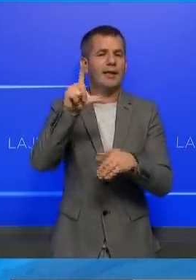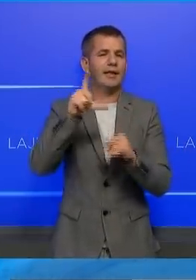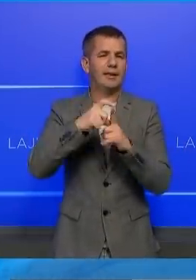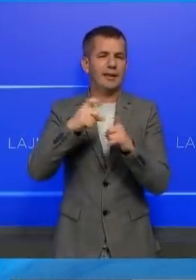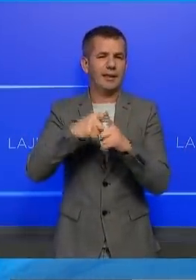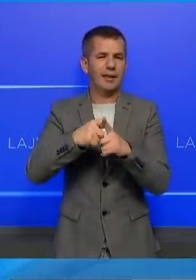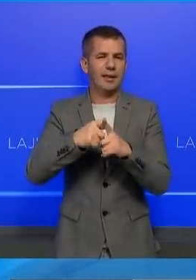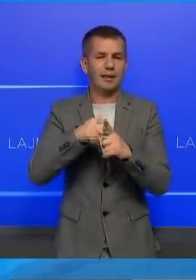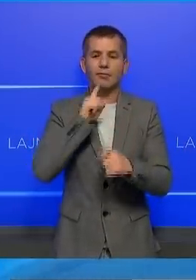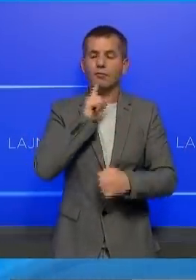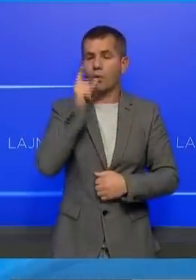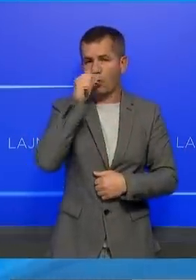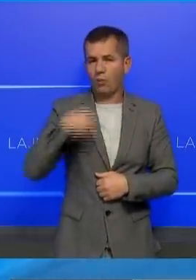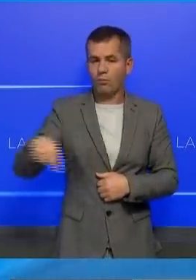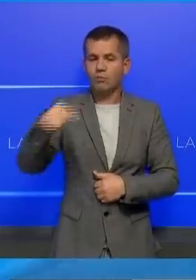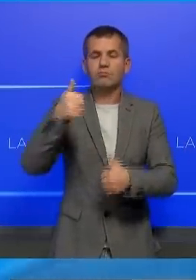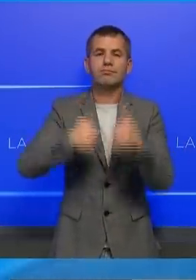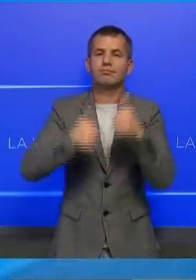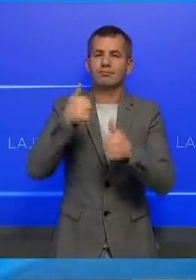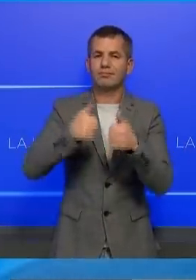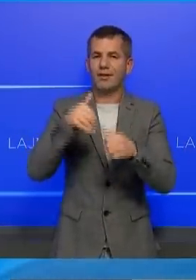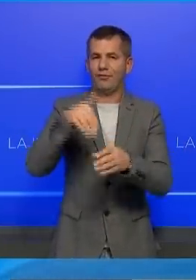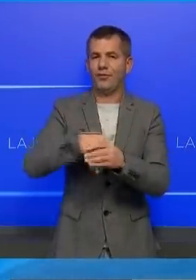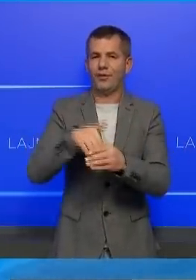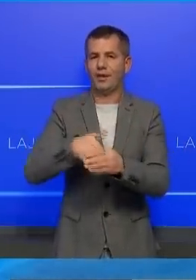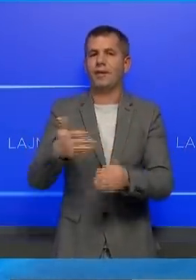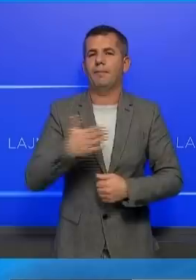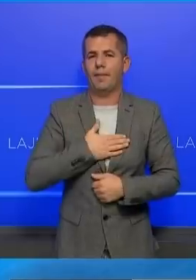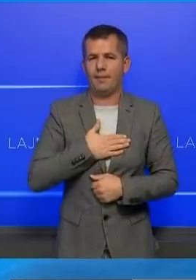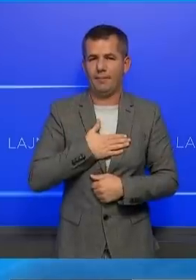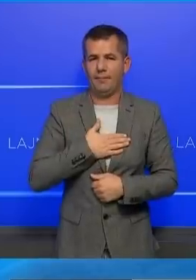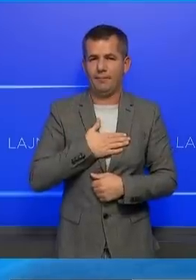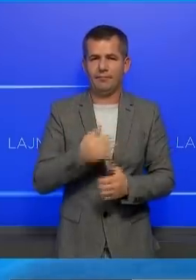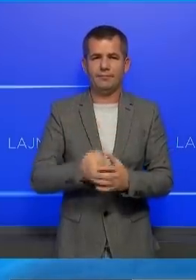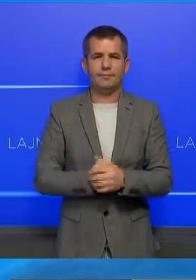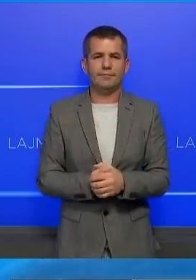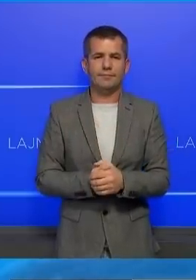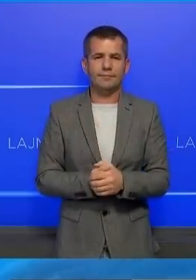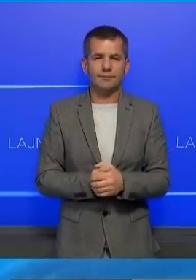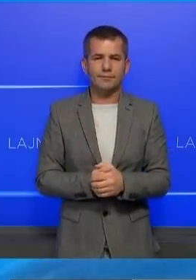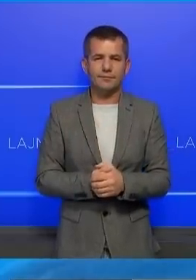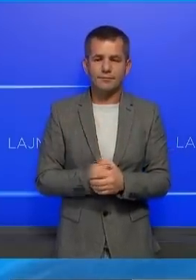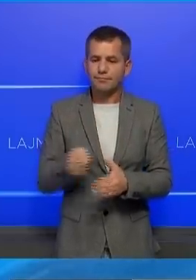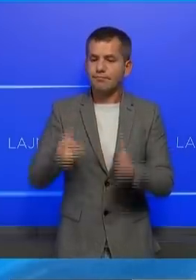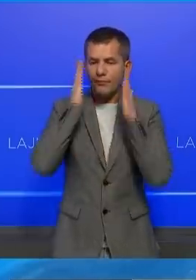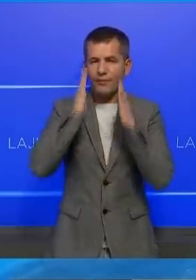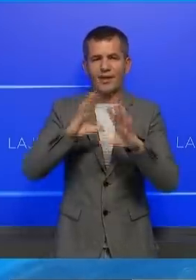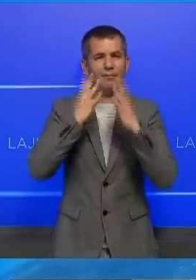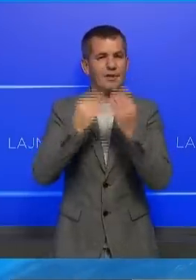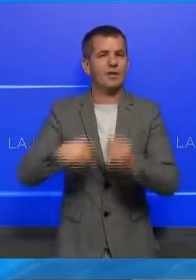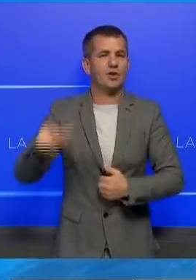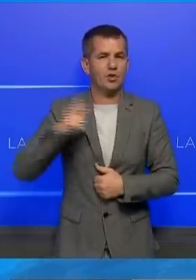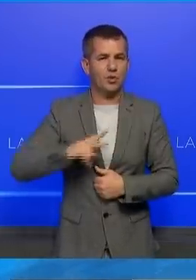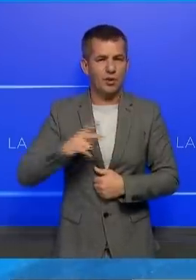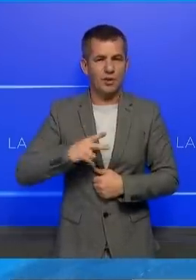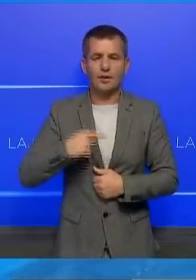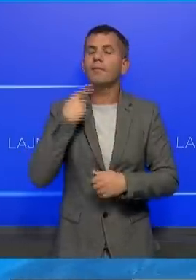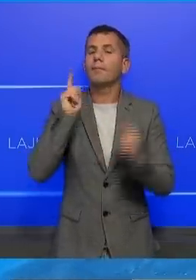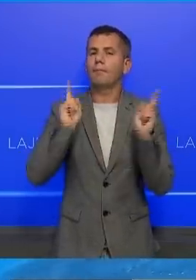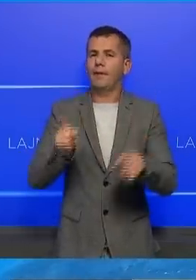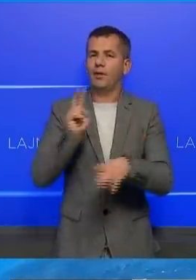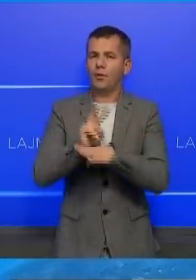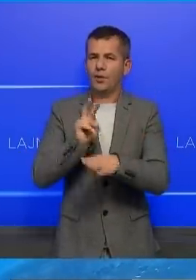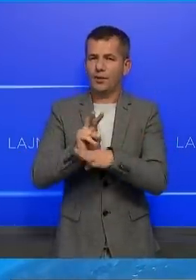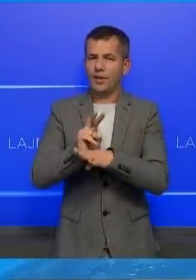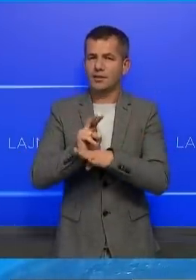Kosovës në disa komuna do të përbalot në balotaj me kundër kandidatët e saj. Për besimin e qytetarave, duhet të kemi kujdesi në